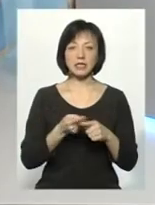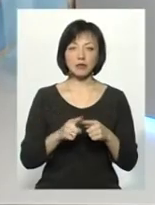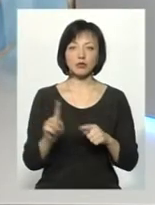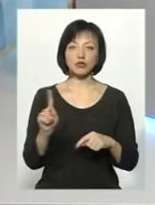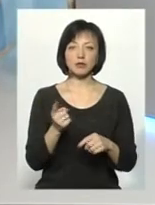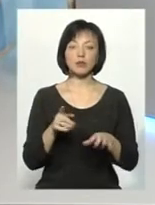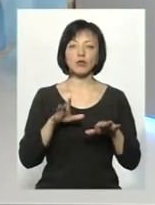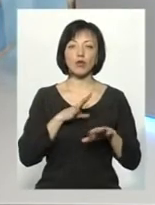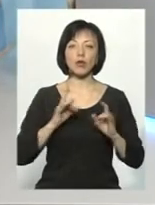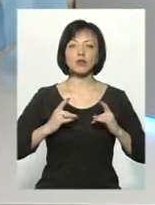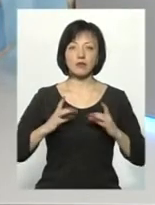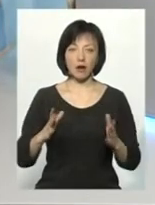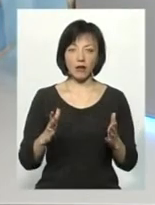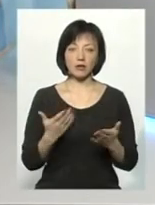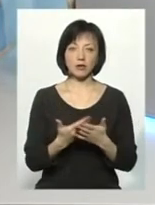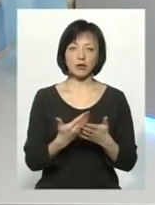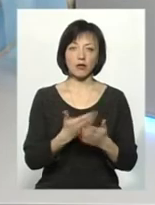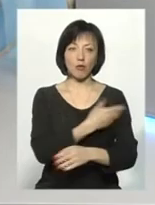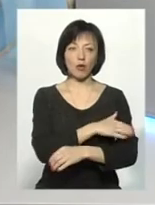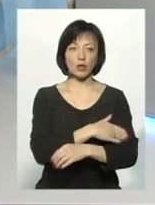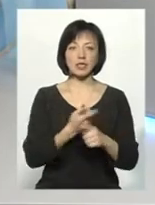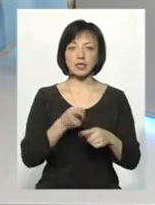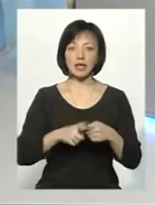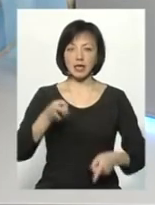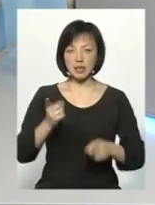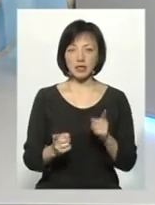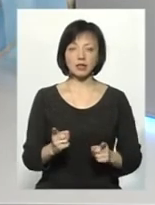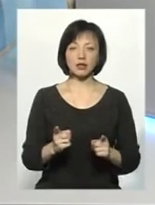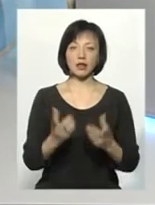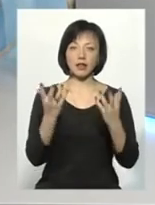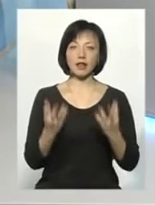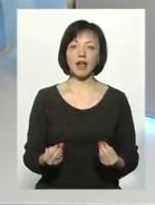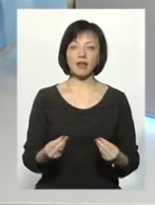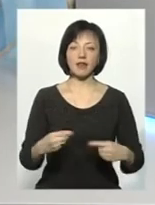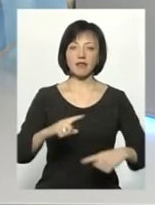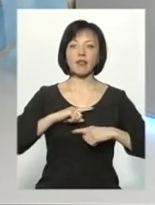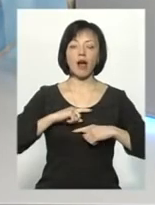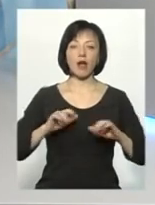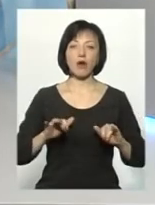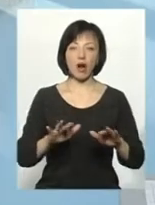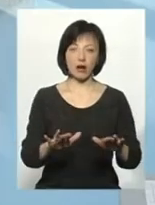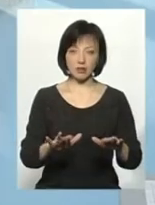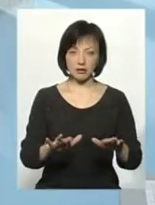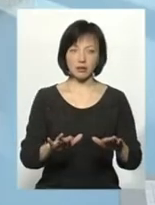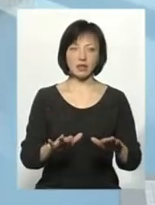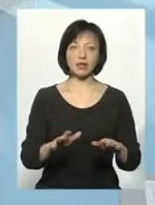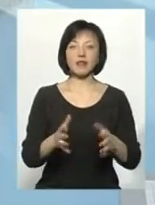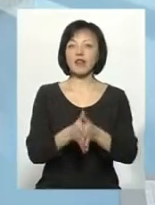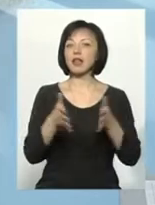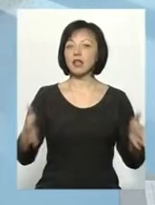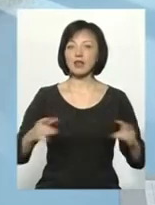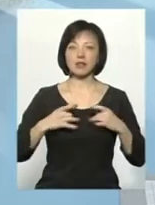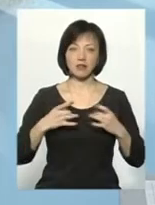це було свято. Наприклад, в Польщі це дійсно день фіналу акції Вілька оркестра. Це велике